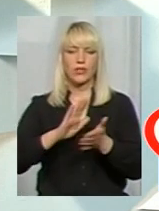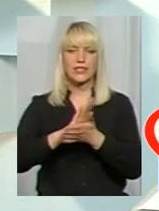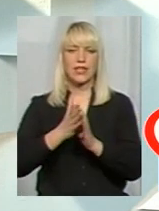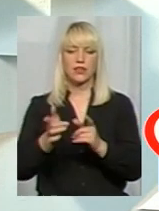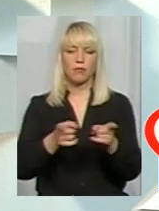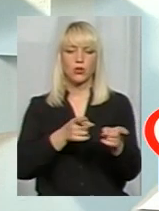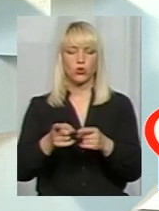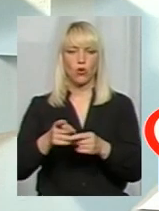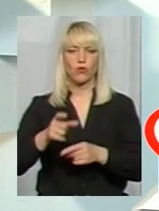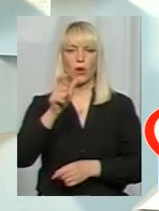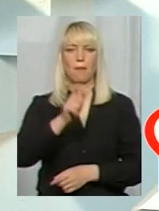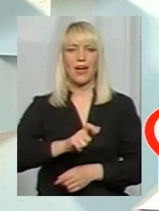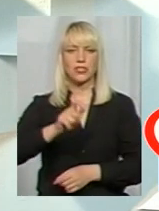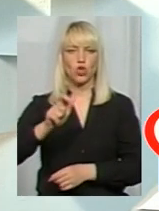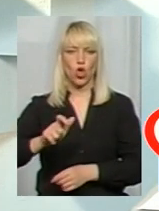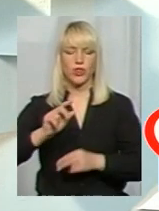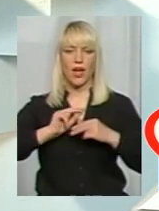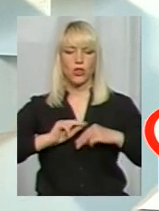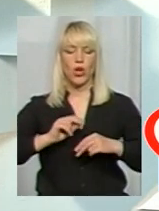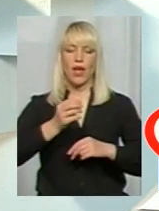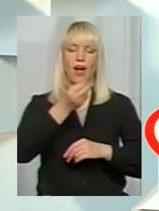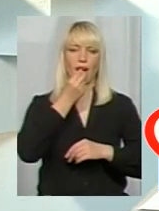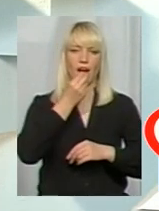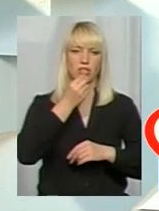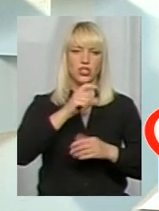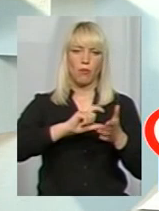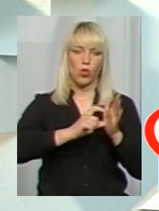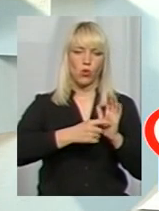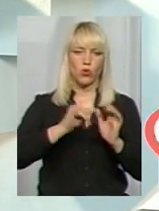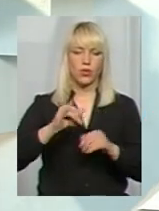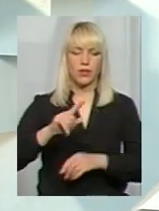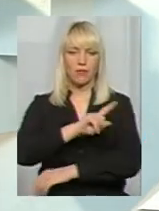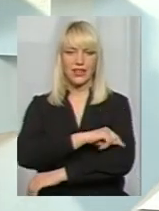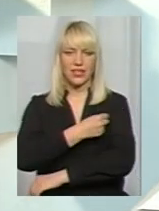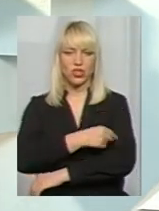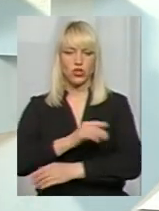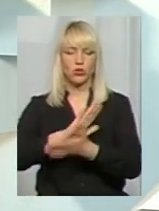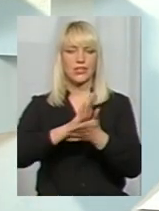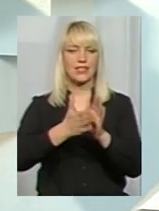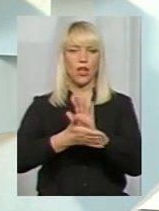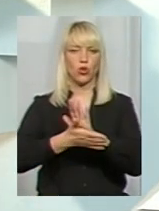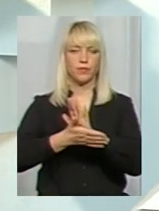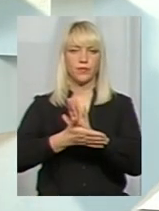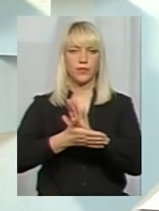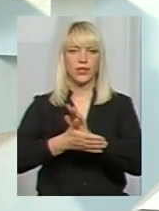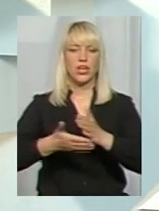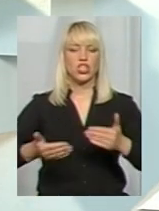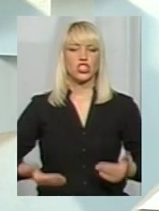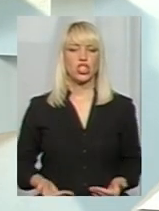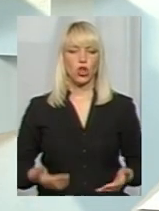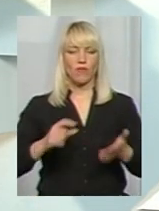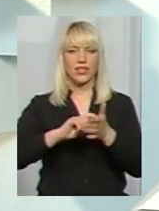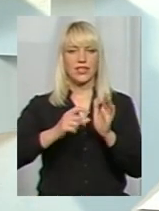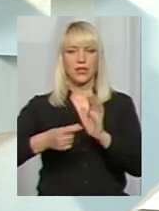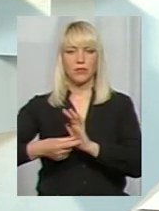як харчоблоку, так і медичного, стану житлових кімнат